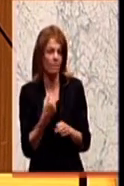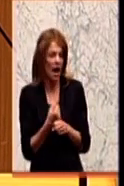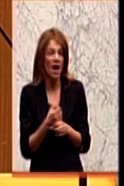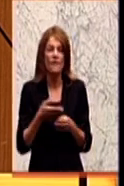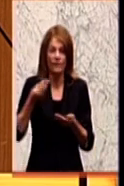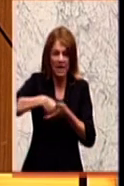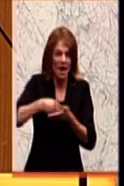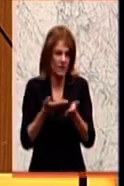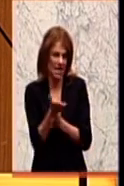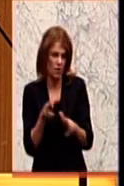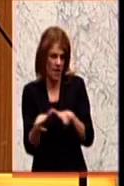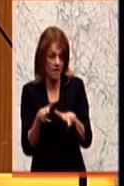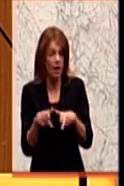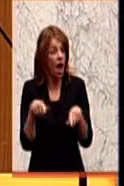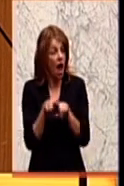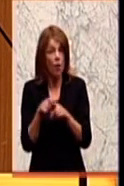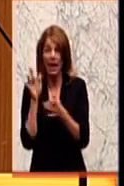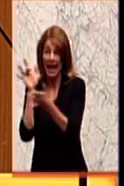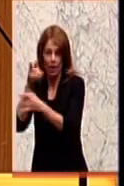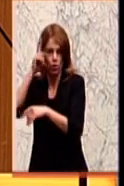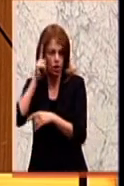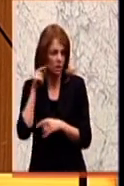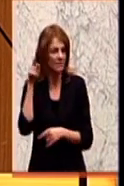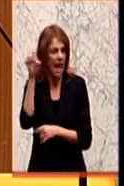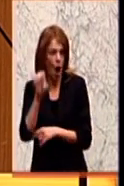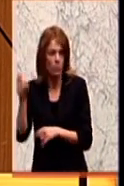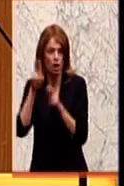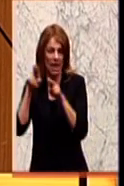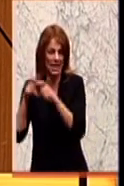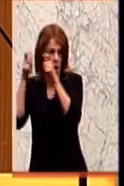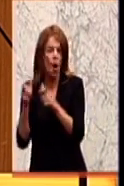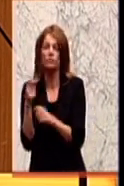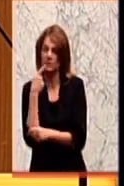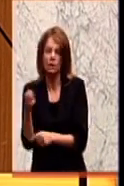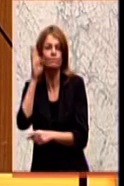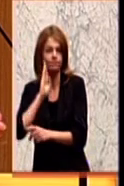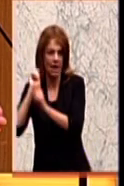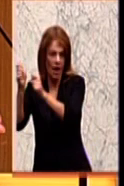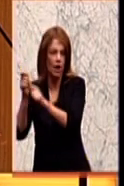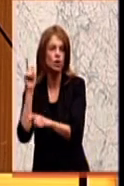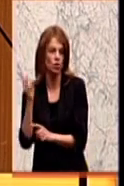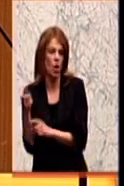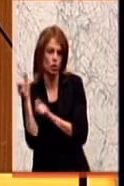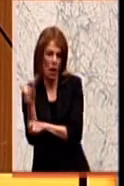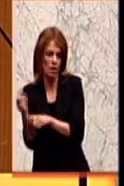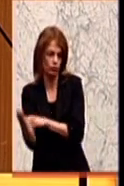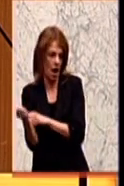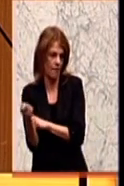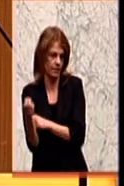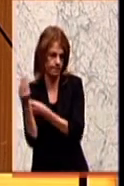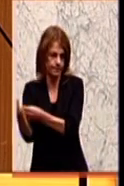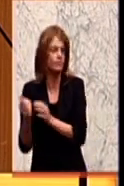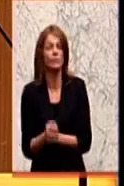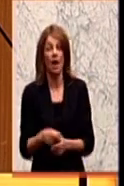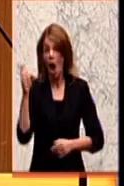hat auch gegen Deutschland beim Europäischen Gerichtshof die Verhängung von Zwangsstrafen beantragt. Die Europäische Kommission